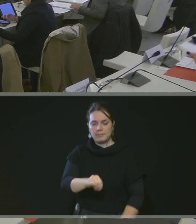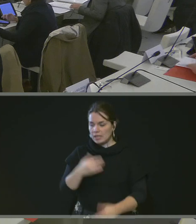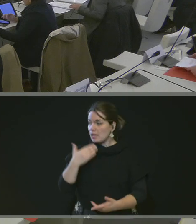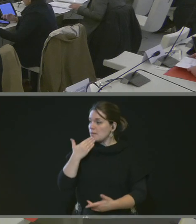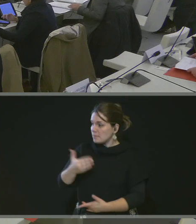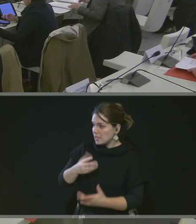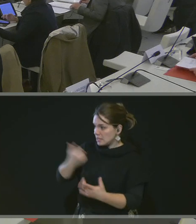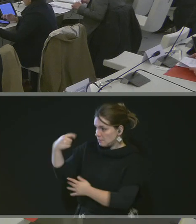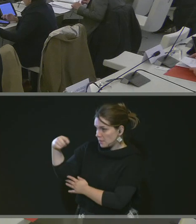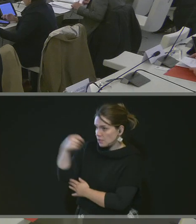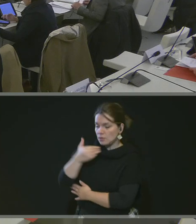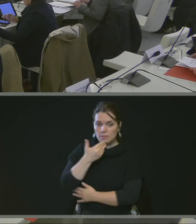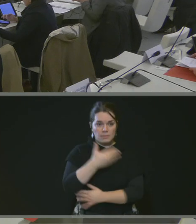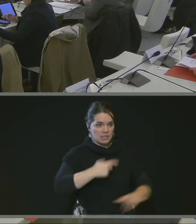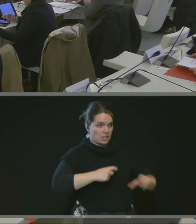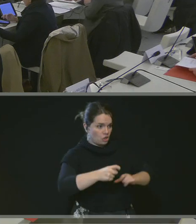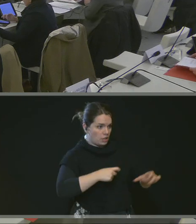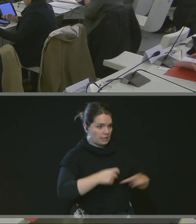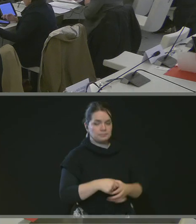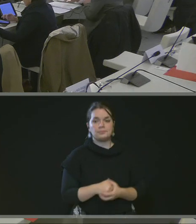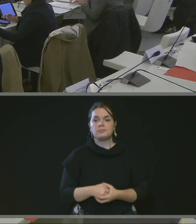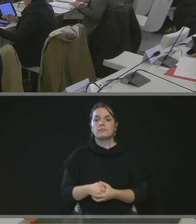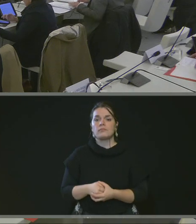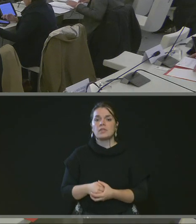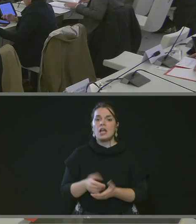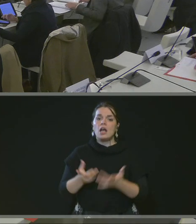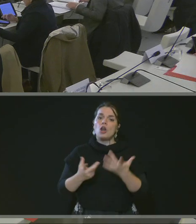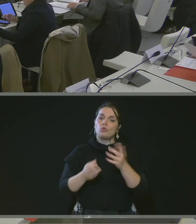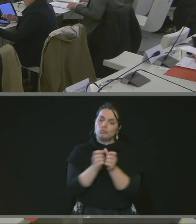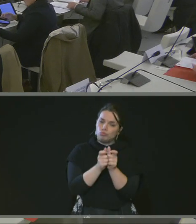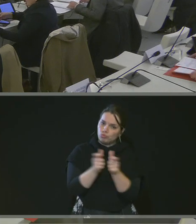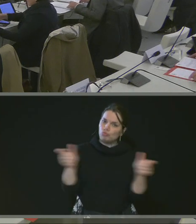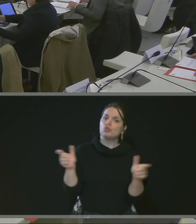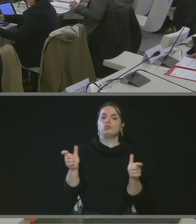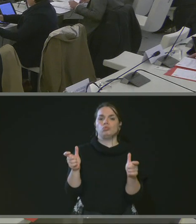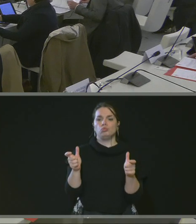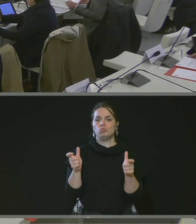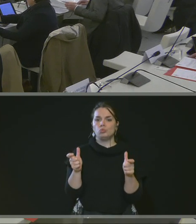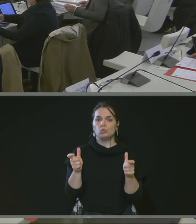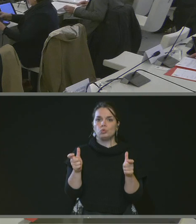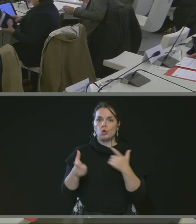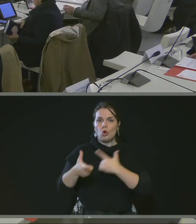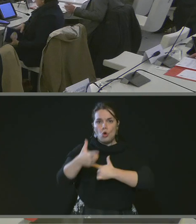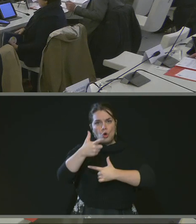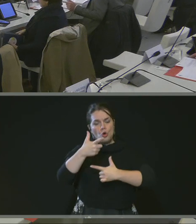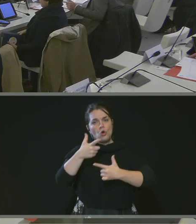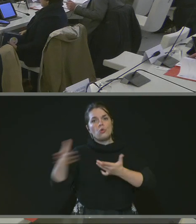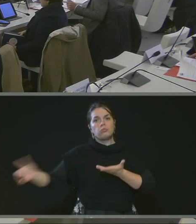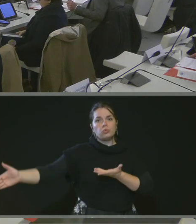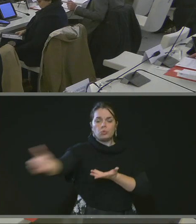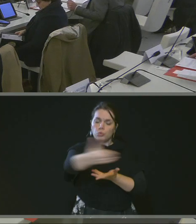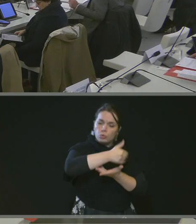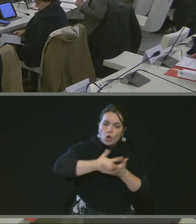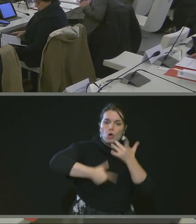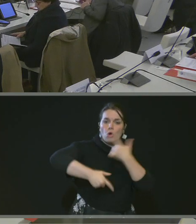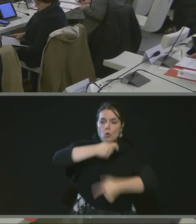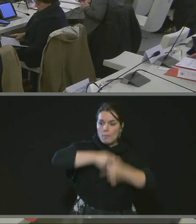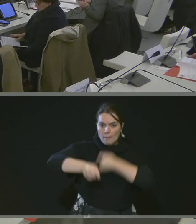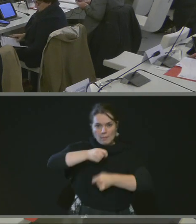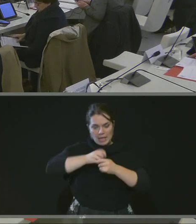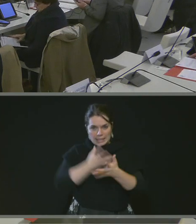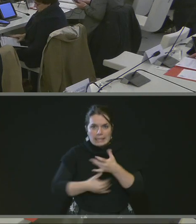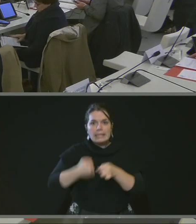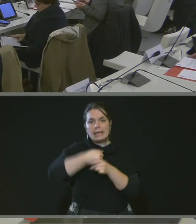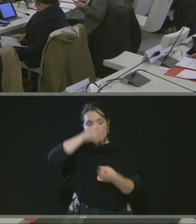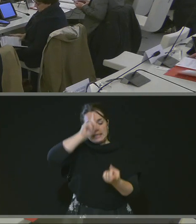Le fonds collectif commerce a été mis en place pour accompagner les différentes communes sur les